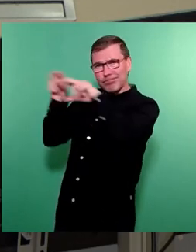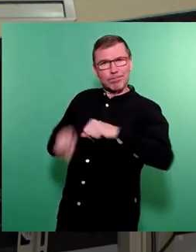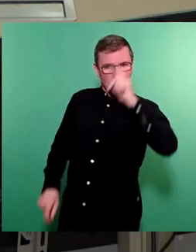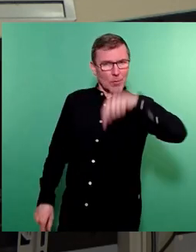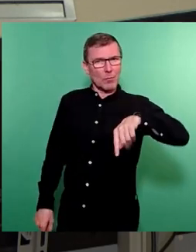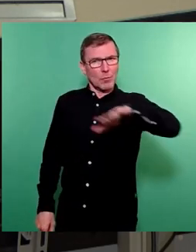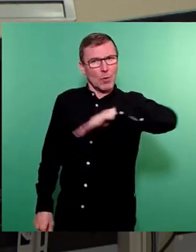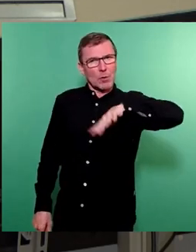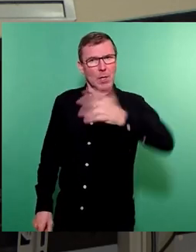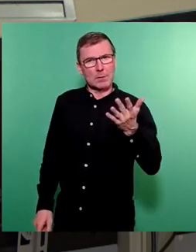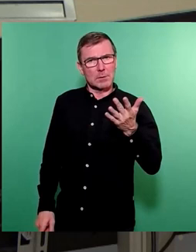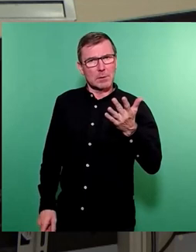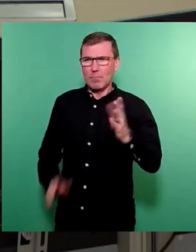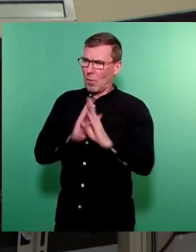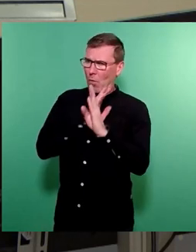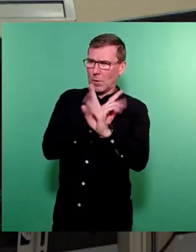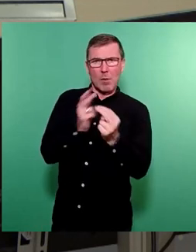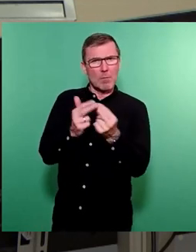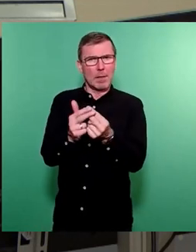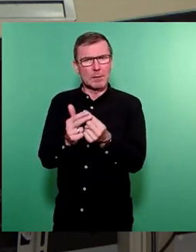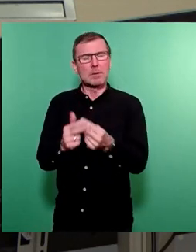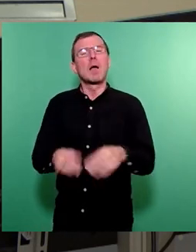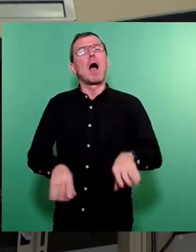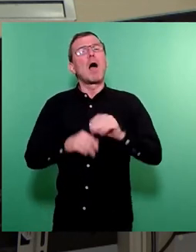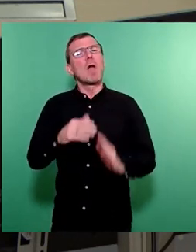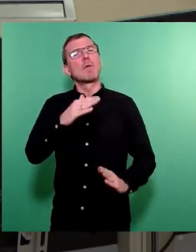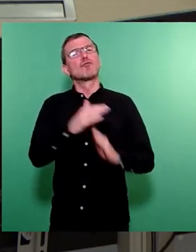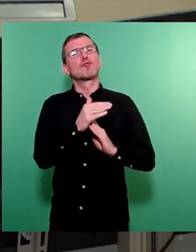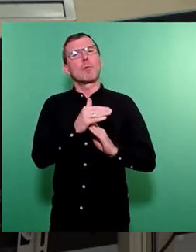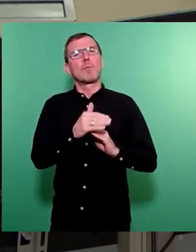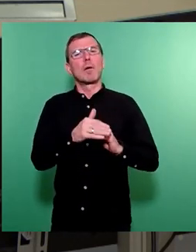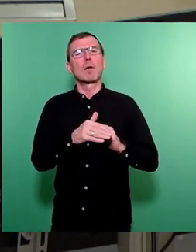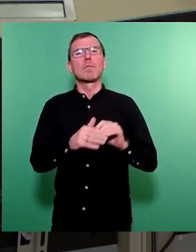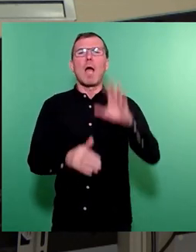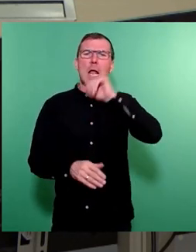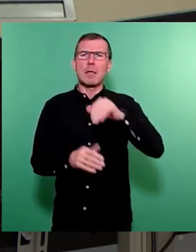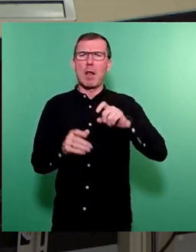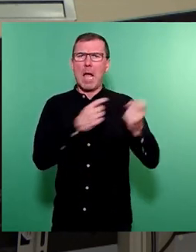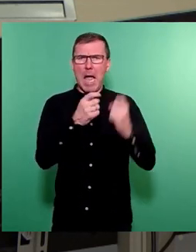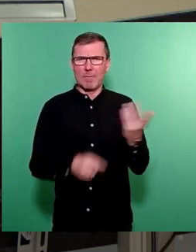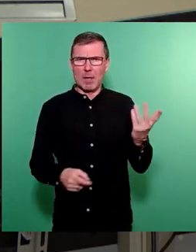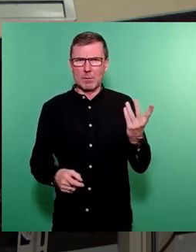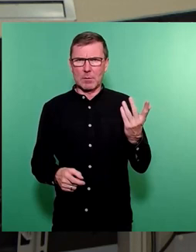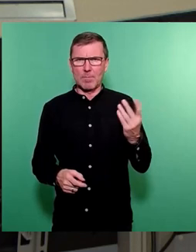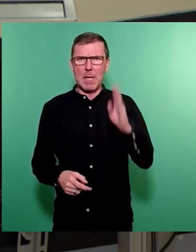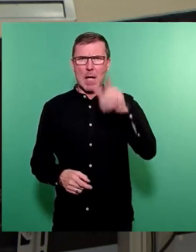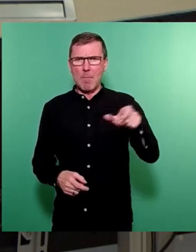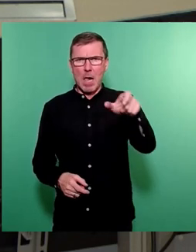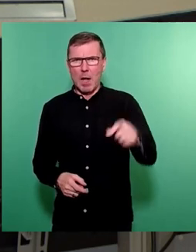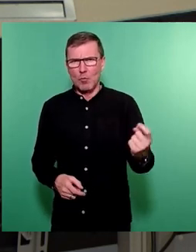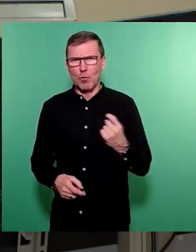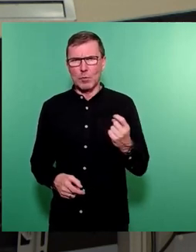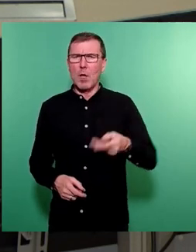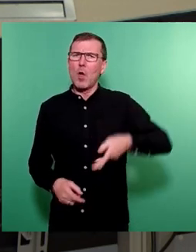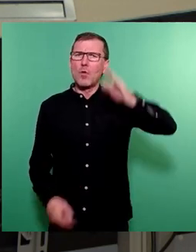orientieren. Wir fordern deshalb einen Aufnahmestopp für illegale Einwanderer, insbesondere die jetzt über die Balkanroute kommen. Gerade aus Nordafrika